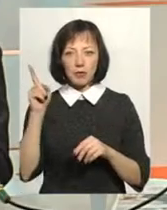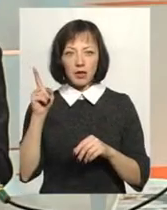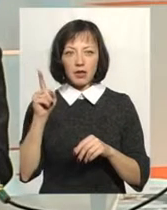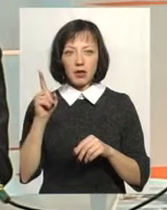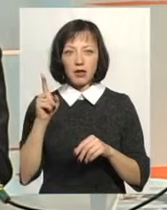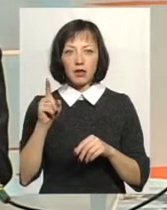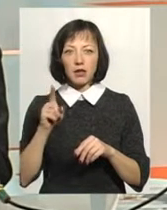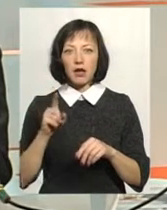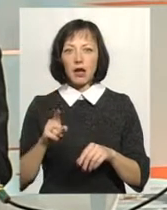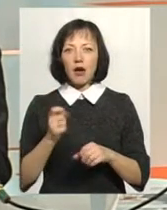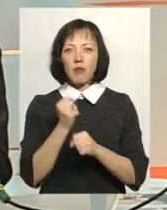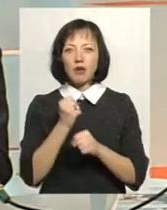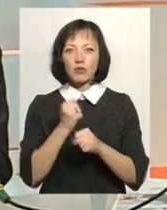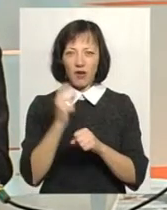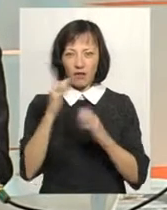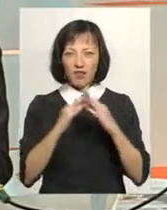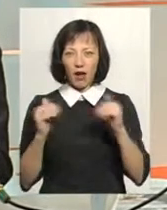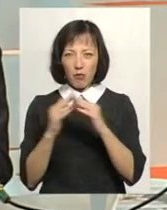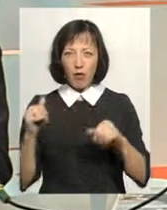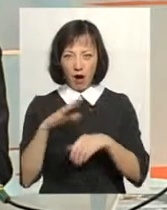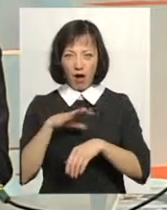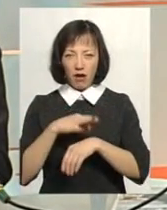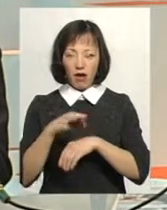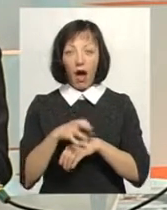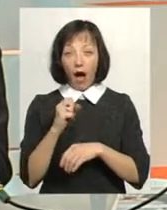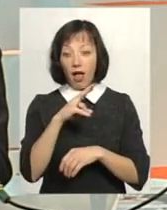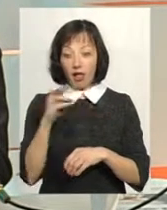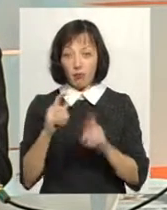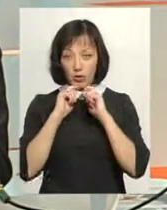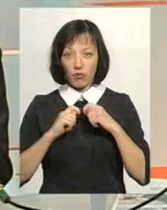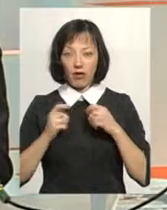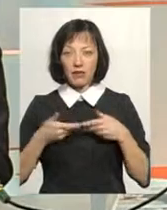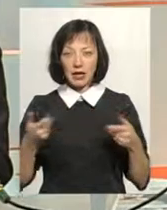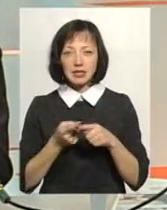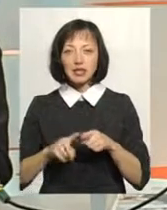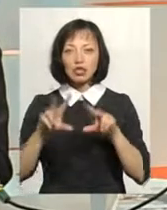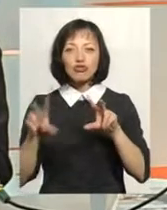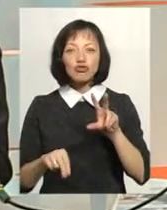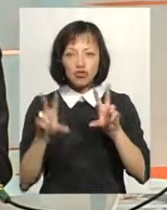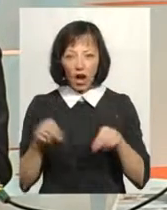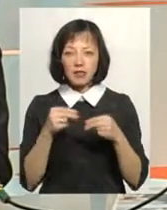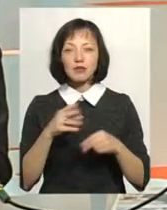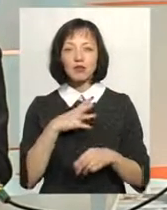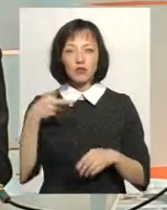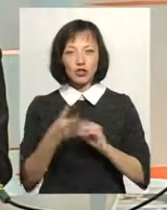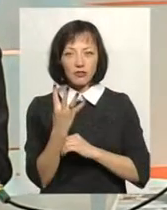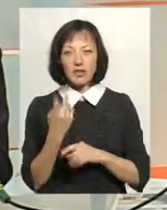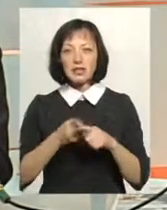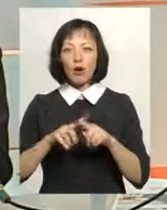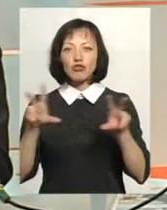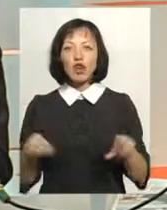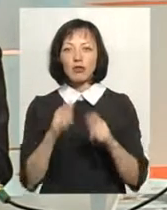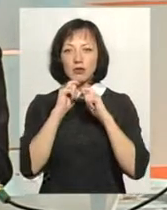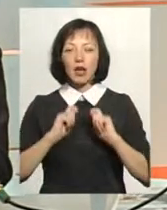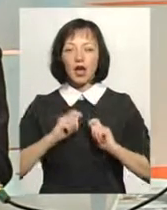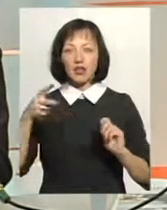Колему і інші табори, але подарував нам. Нам подарував. Це шанс був, коли був 2004 рік. Це шанс був,